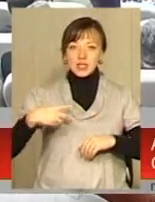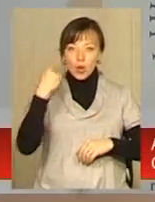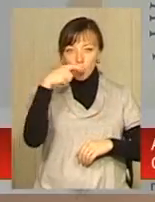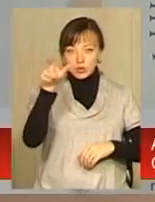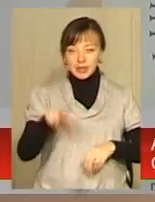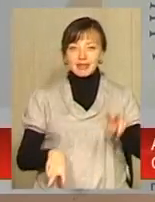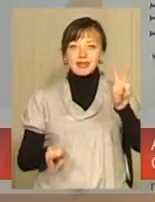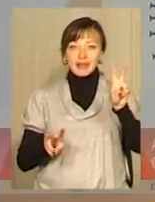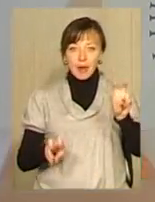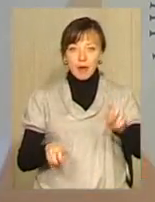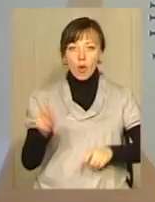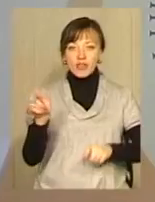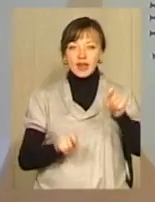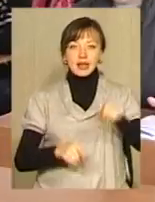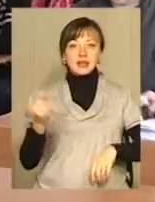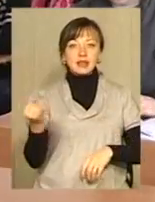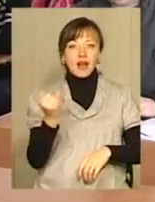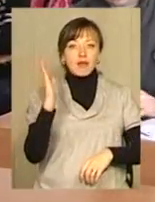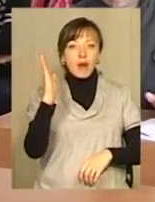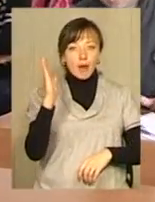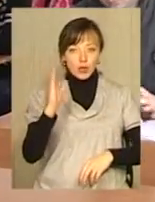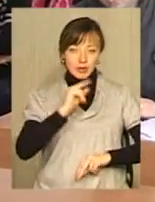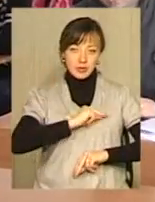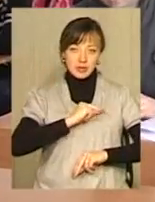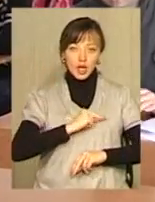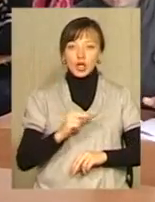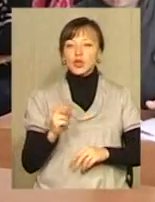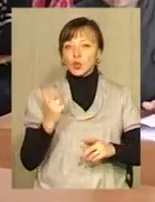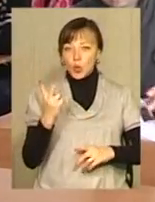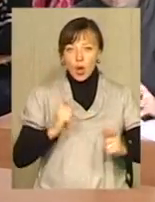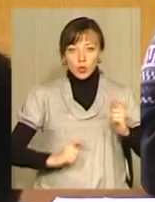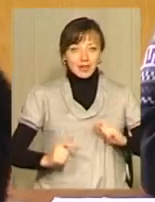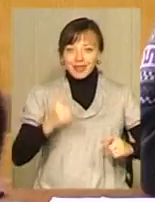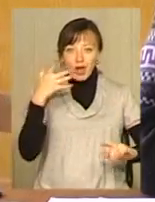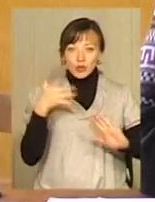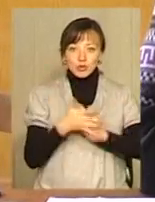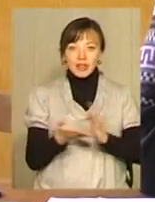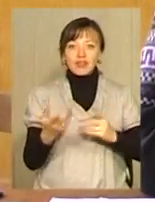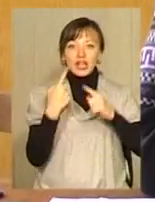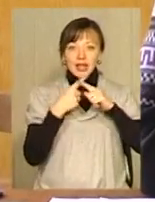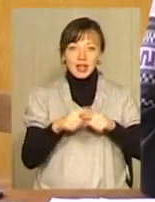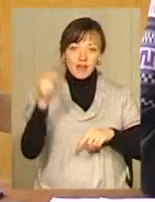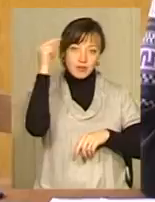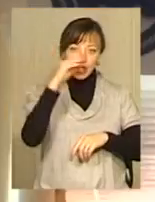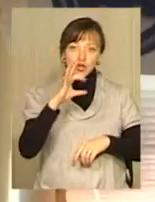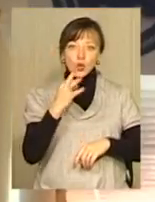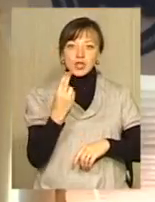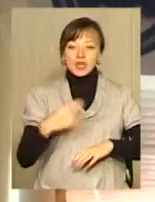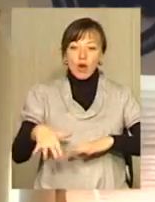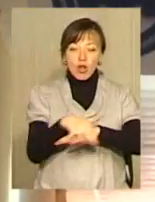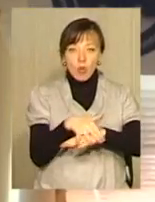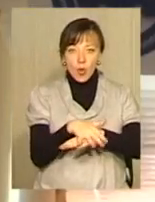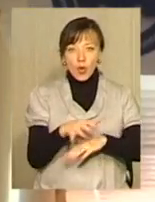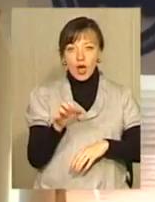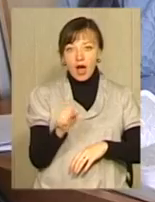тема конференції зацікавила майбутніх професіоналів. Студенти-другокурсники не зовсім розуміють, навіщо технарям вивчати, до прикладу, соціологію, а